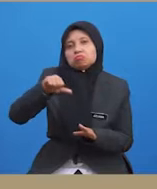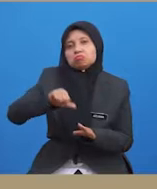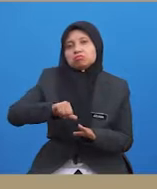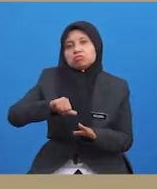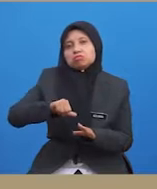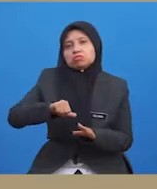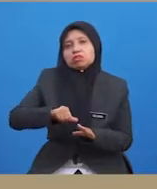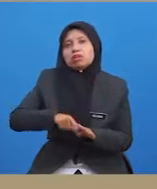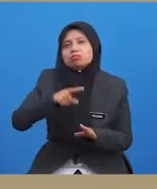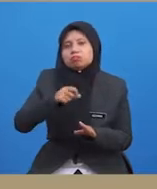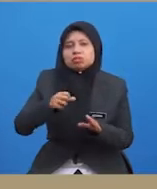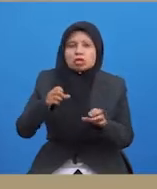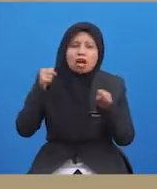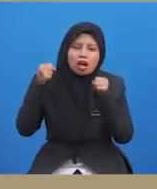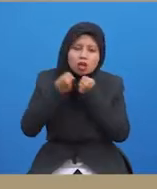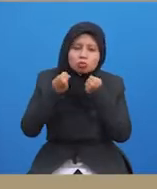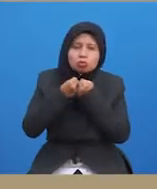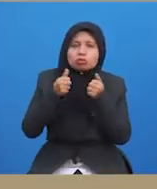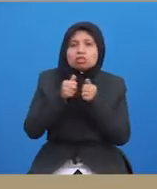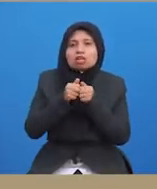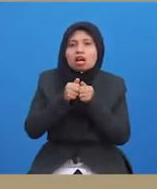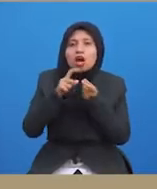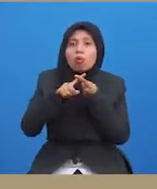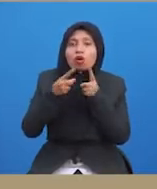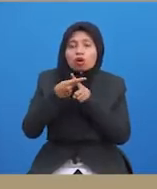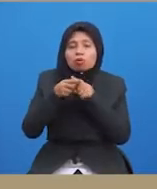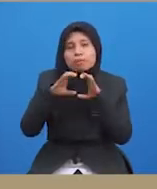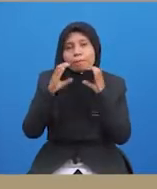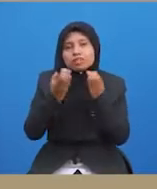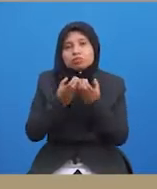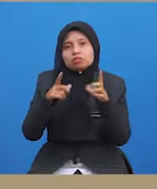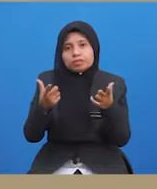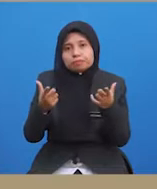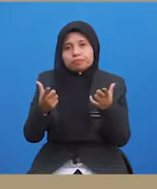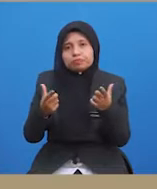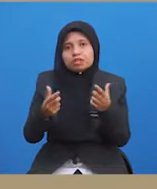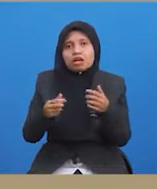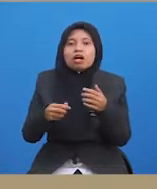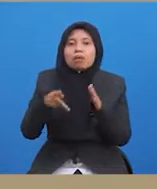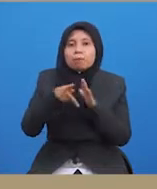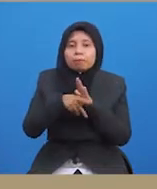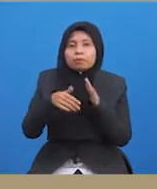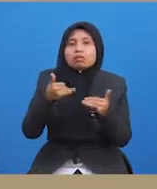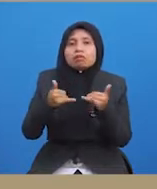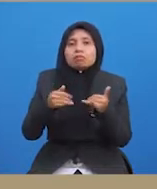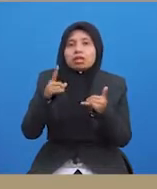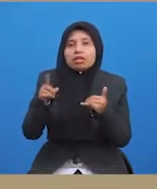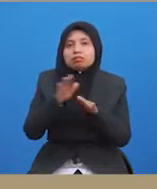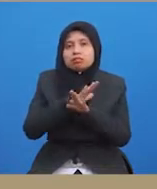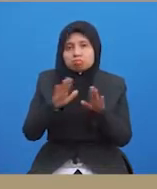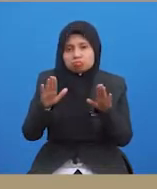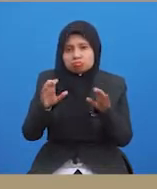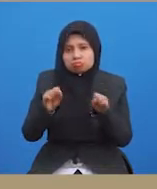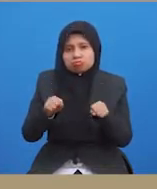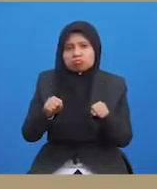yang sanggup mengasari pemain lawan. Atlet yang cenderung dengan kelakuan yang tidak baik